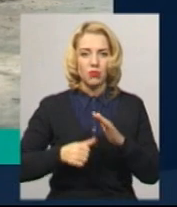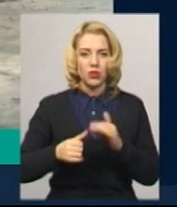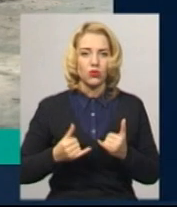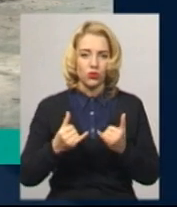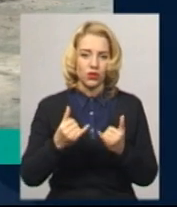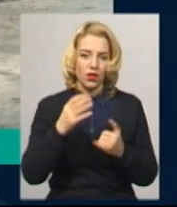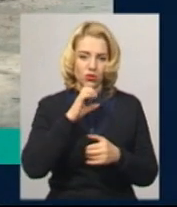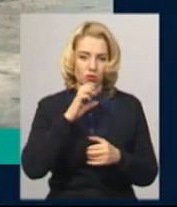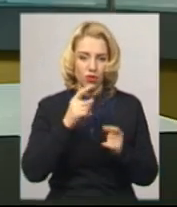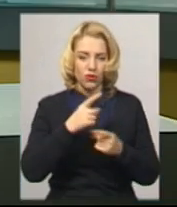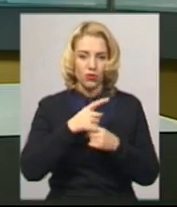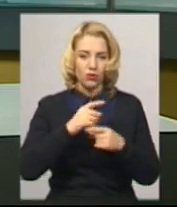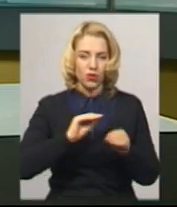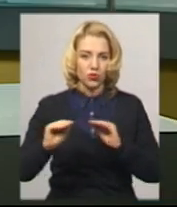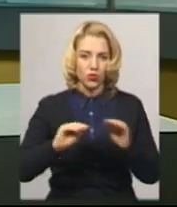у Нетішині.